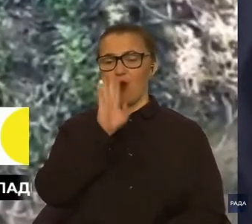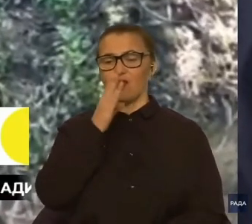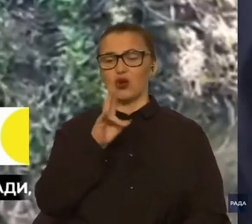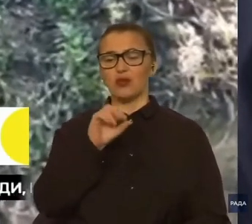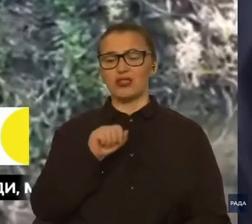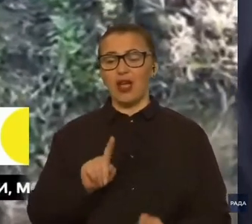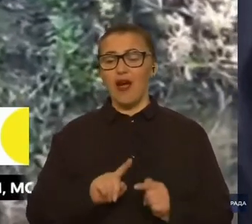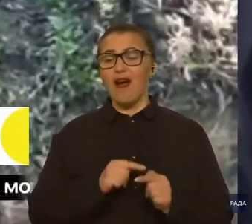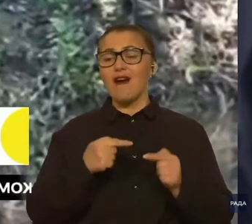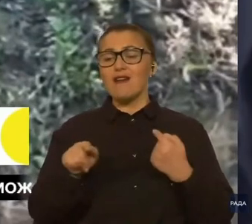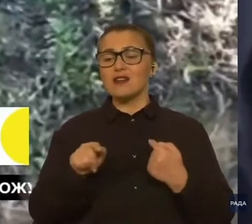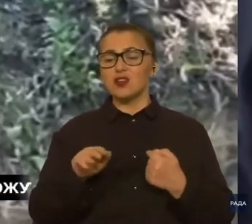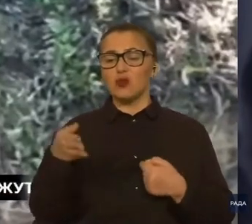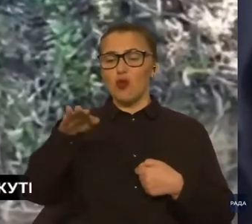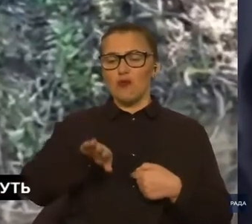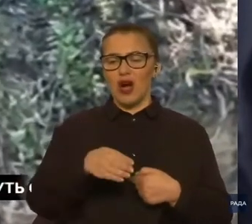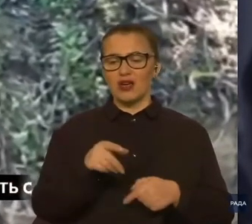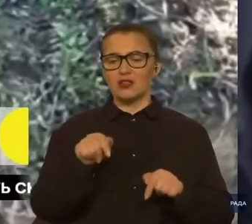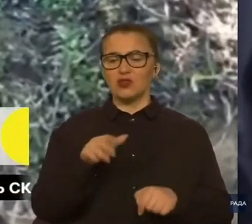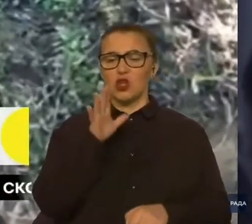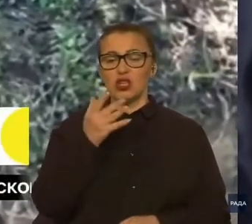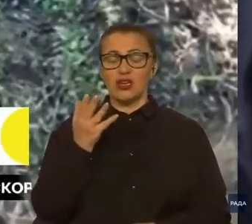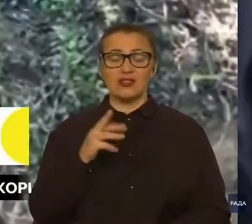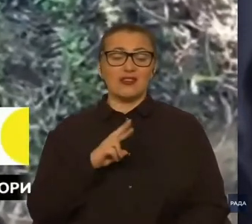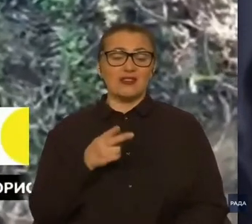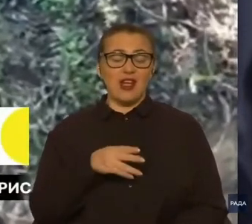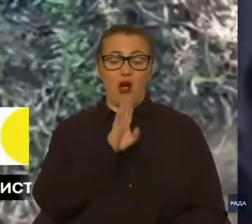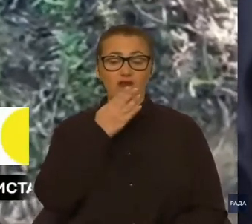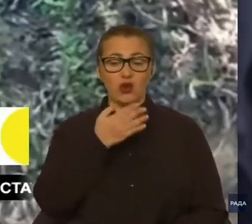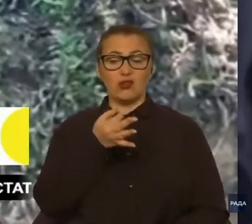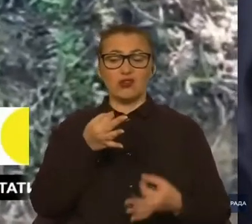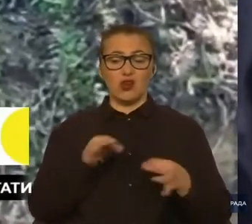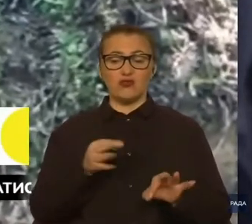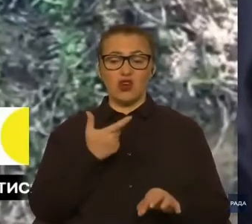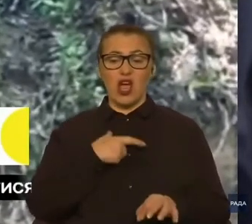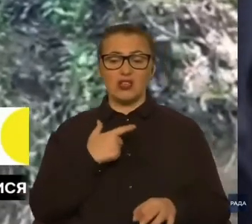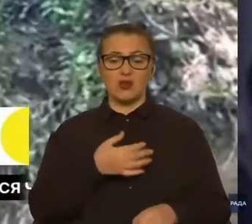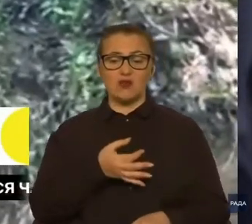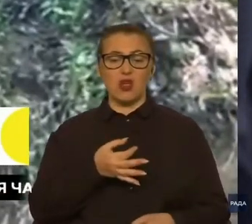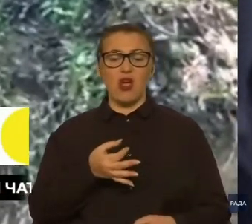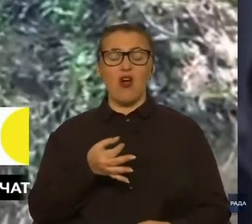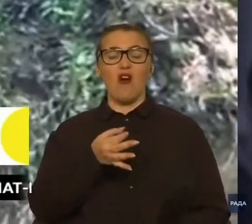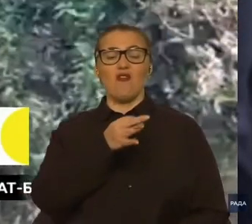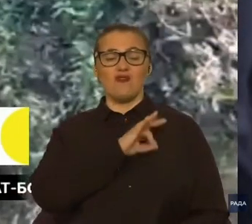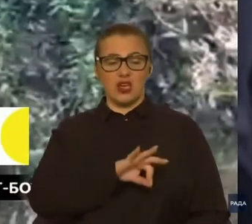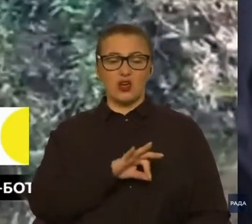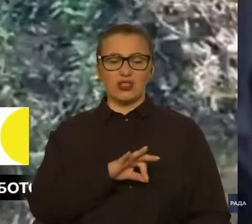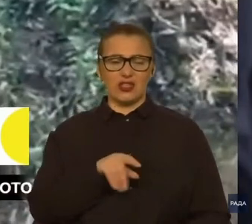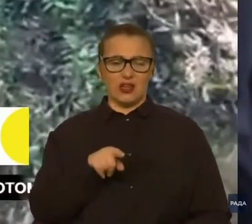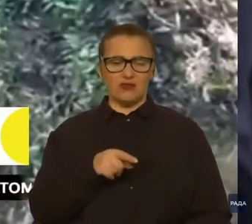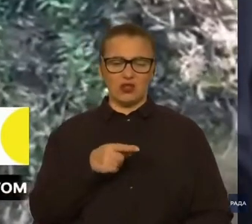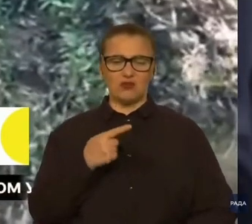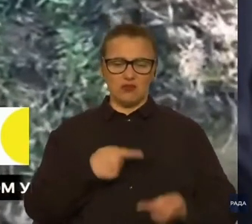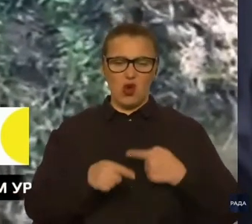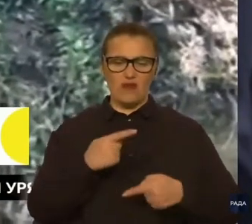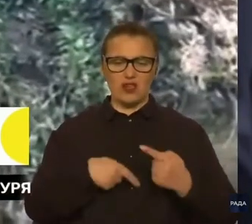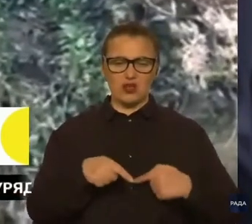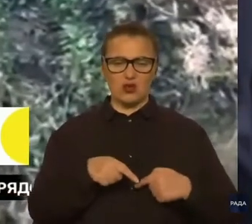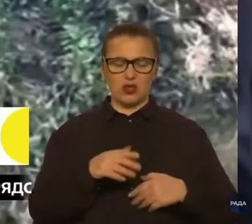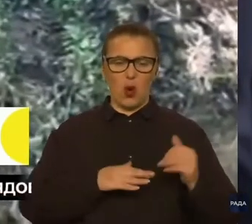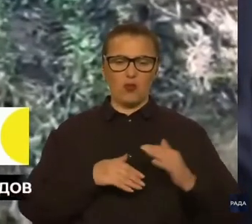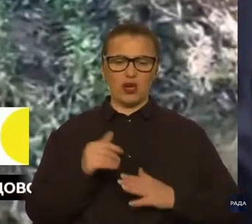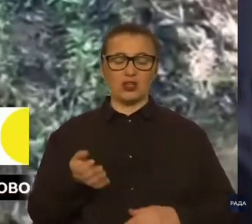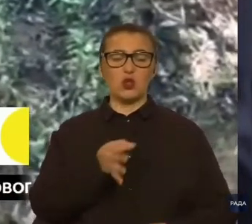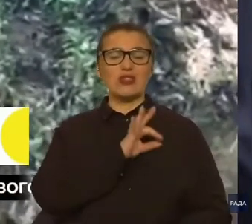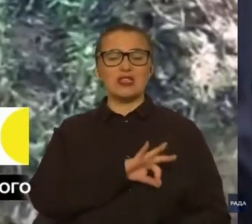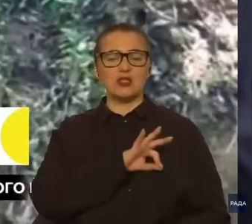іншому березі. В той час, як він дозволяє собі використання, знов повернувся до тактики застосування